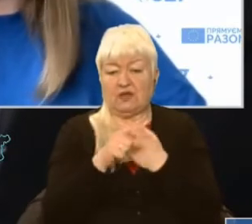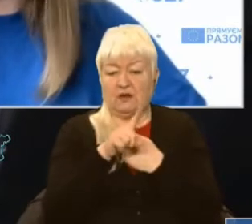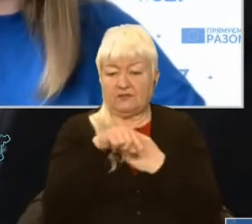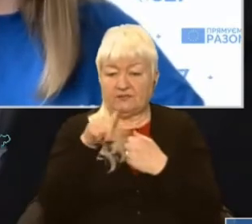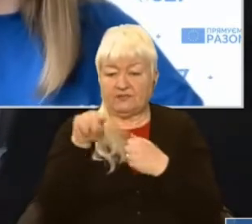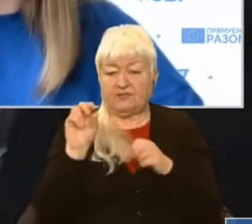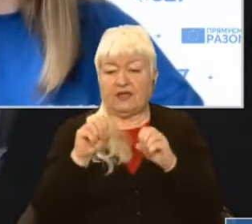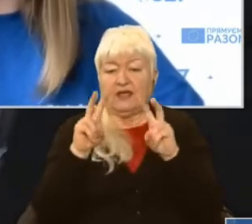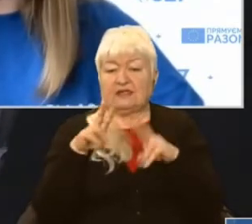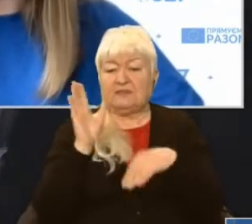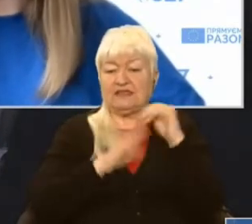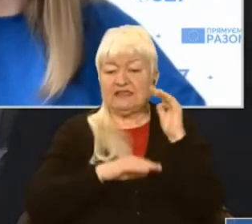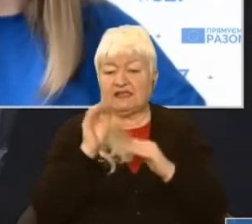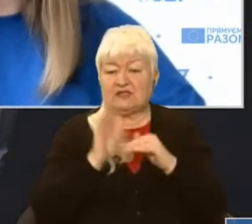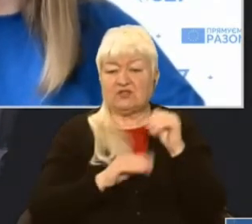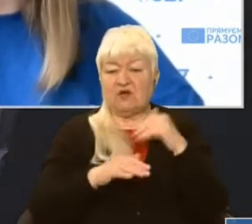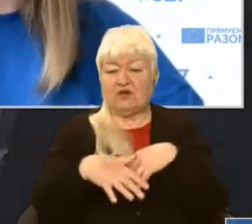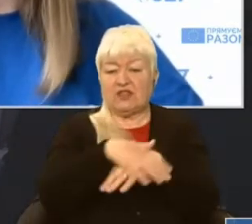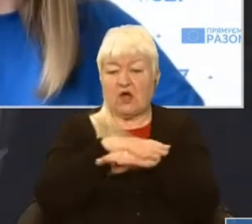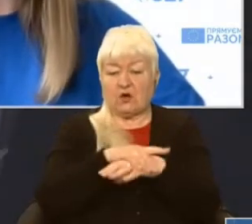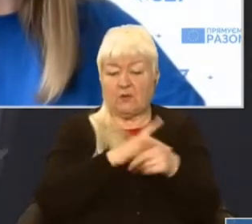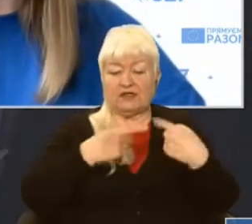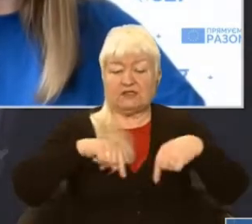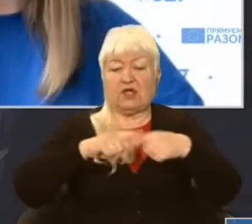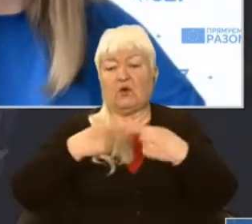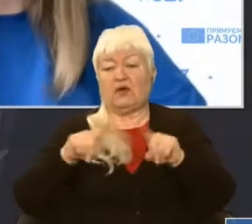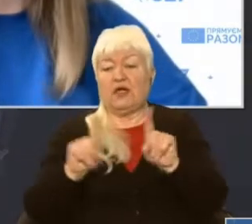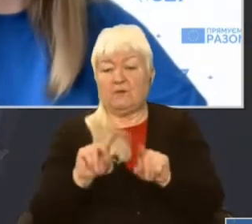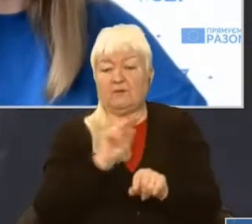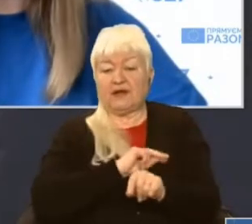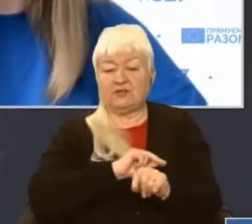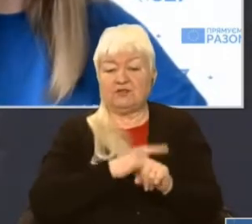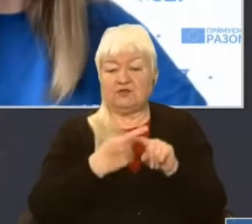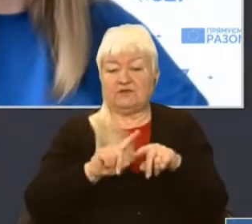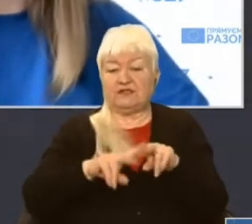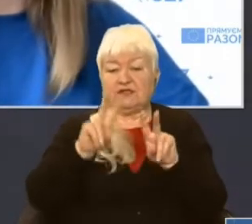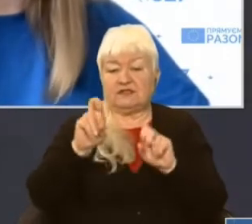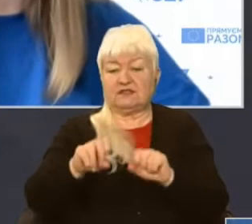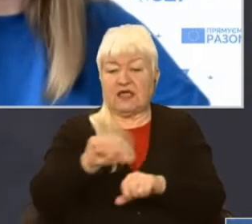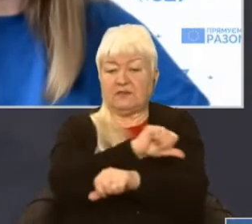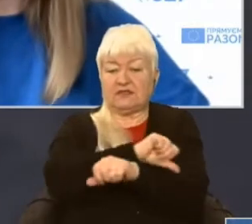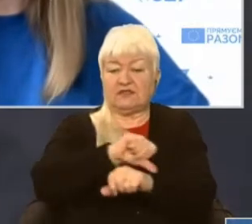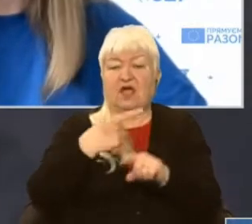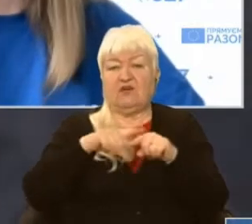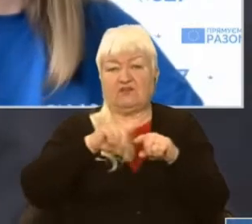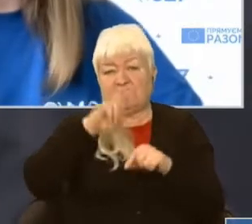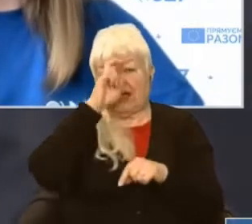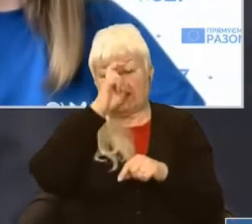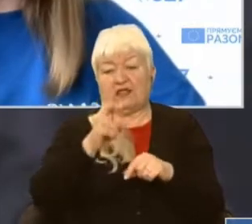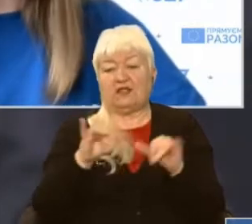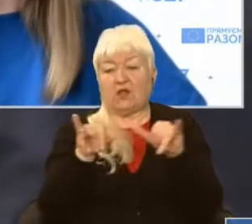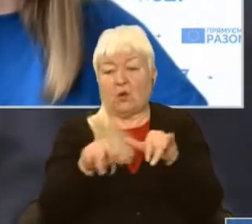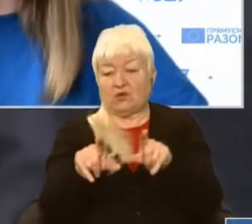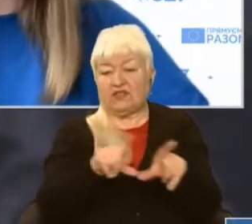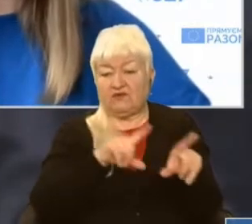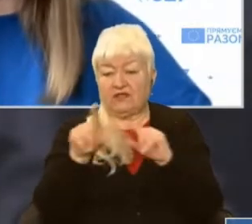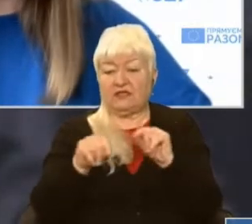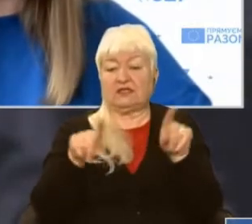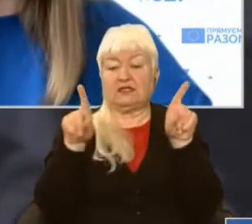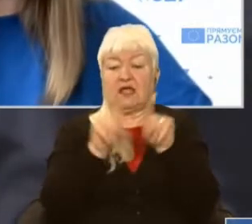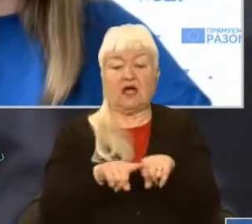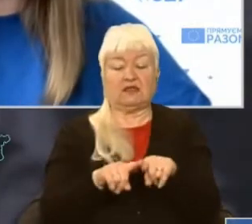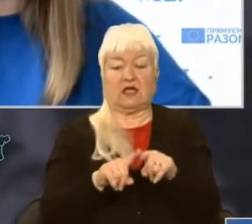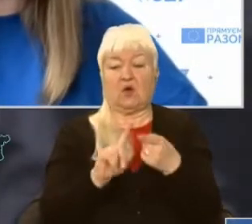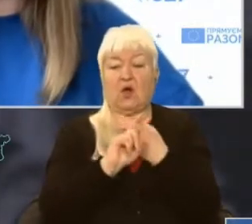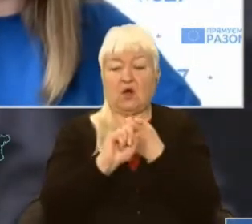спеціалізованих громадських організацій, які працюють в цій темі за кордоном в тих країнах, куди ви їдете, а також